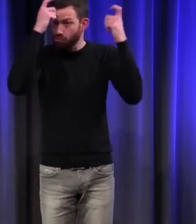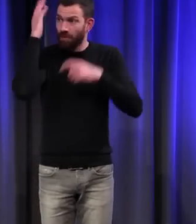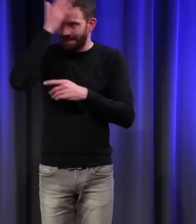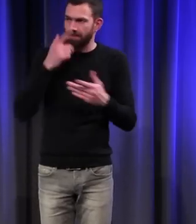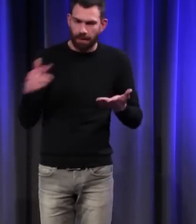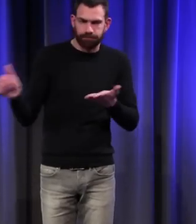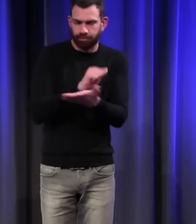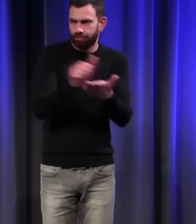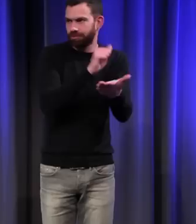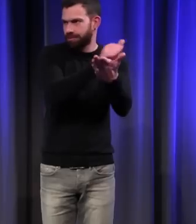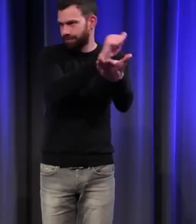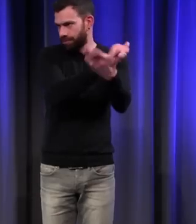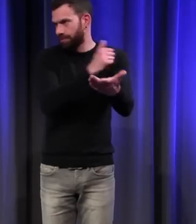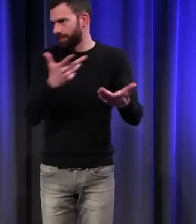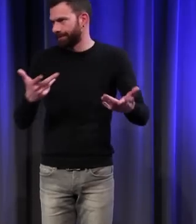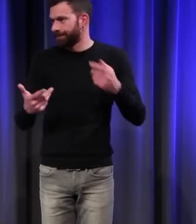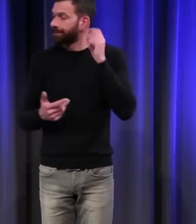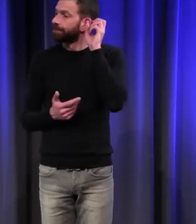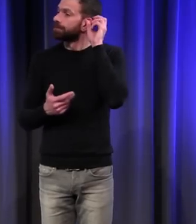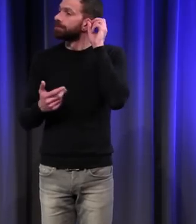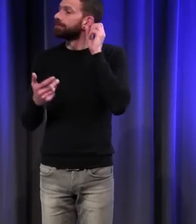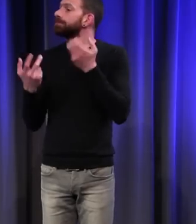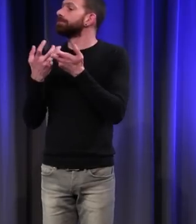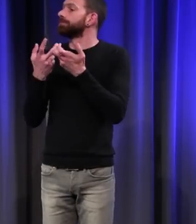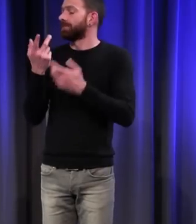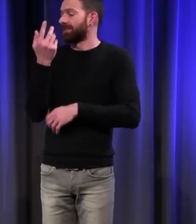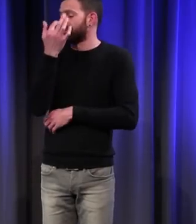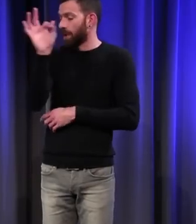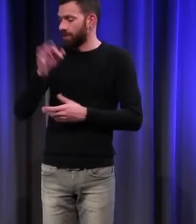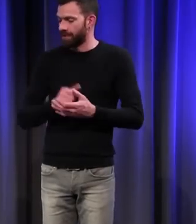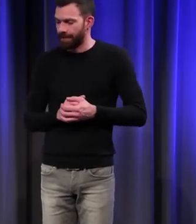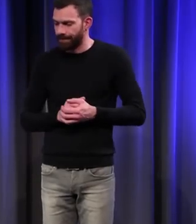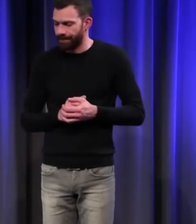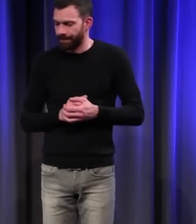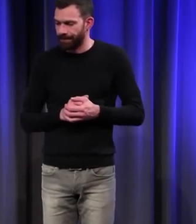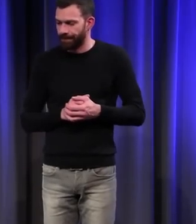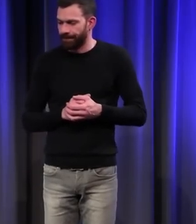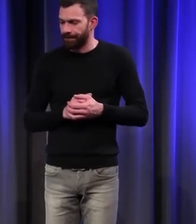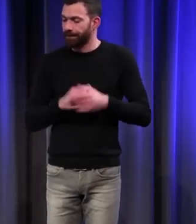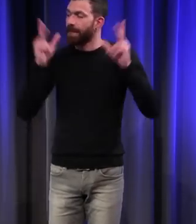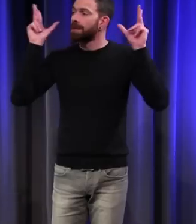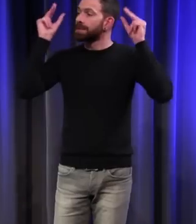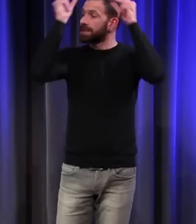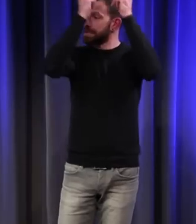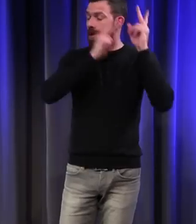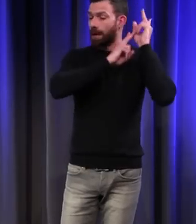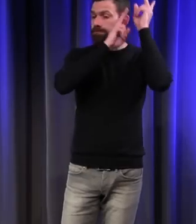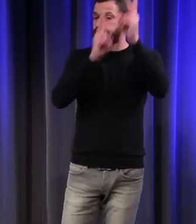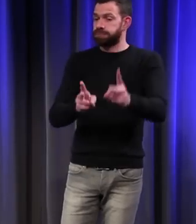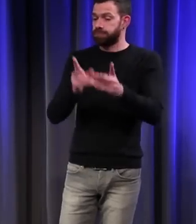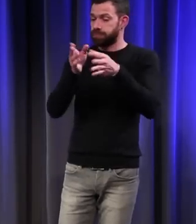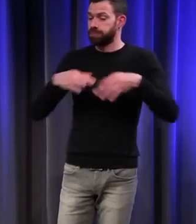la vie de l'ours même. En France, par exemple, quand Jules César arrive en Gaule, il y des ours partout.